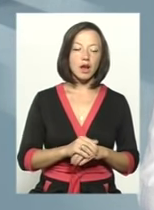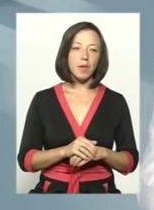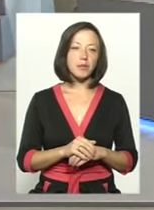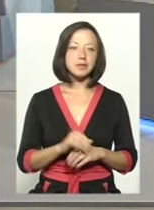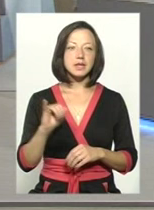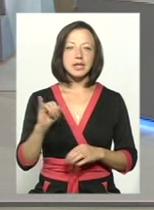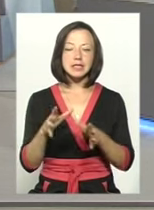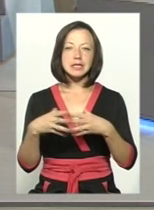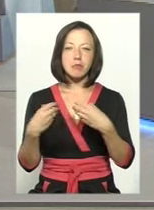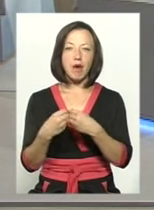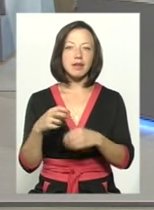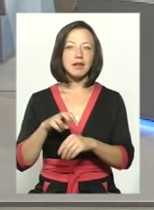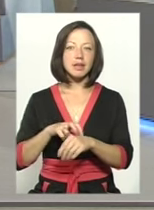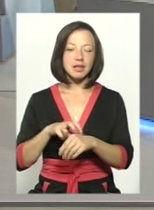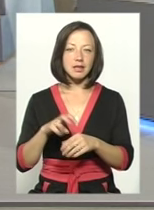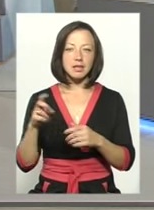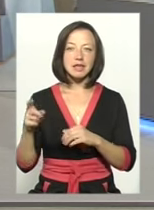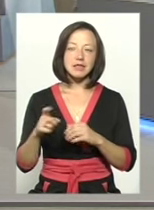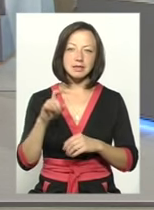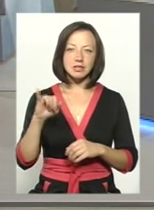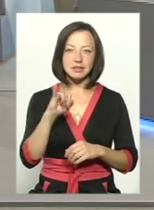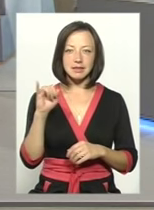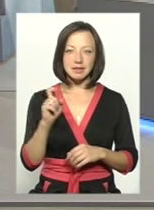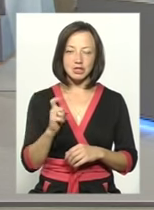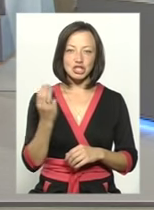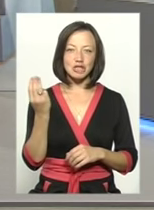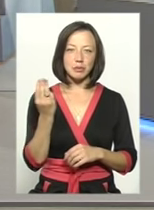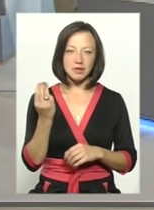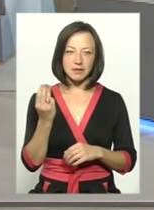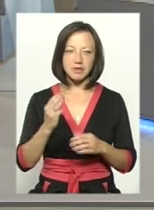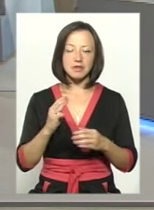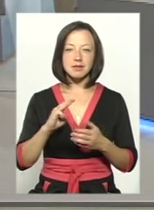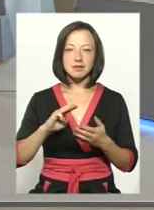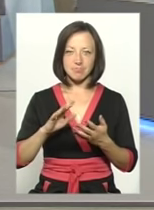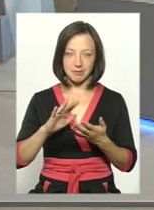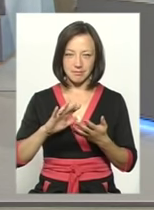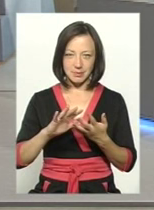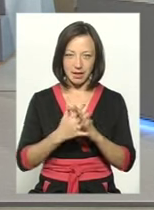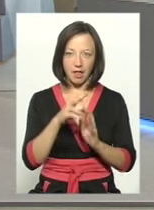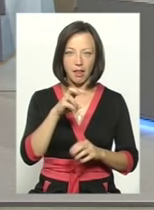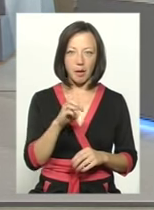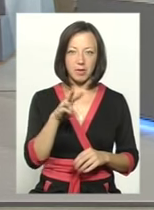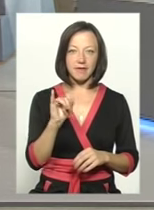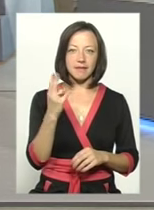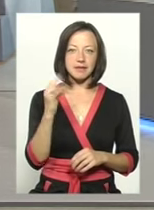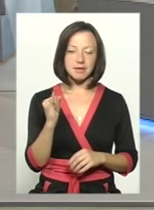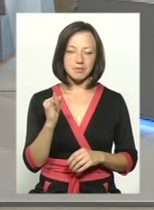І сімейний лікар із Шепетівщини села Ленківці Віктор Климчук. Зі святом вас, хлопці. Дякую.